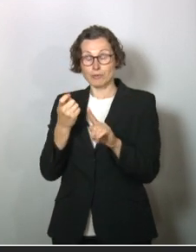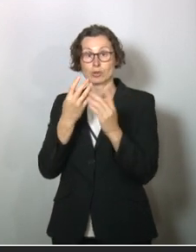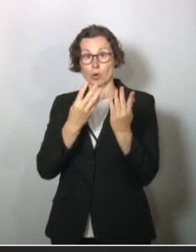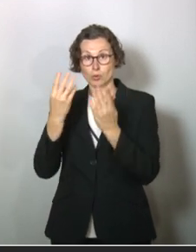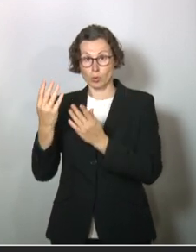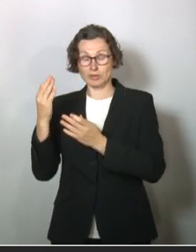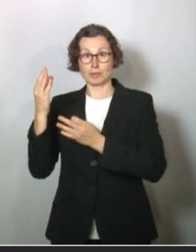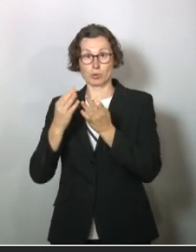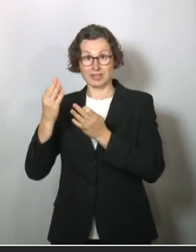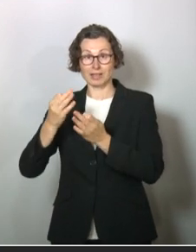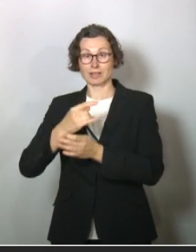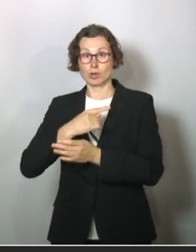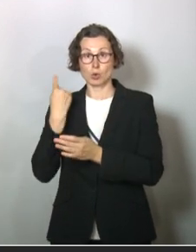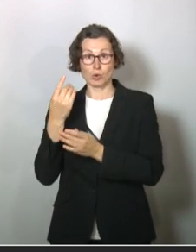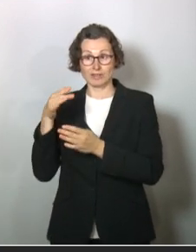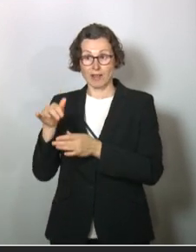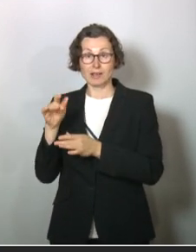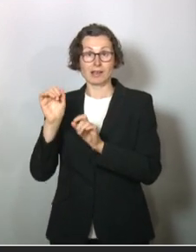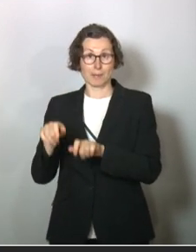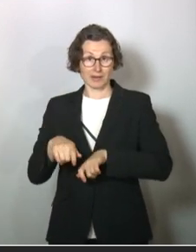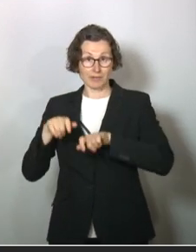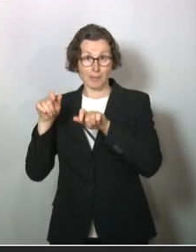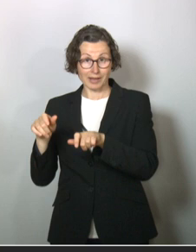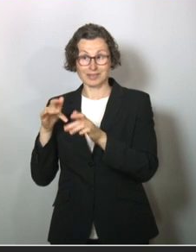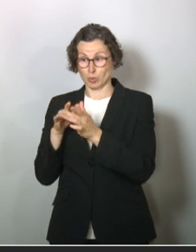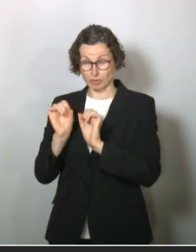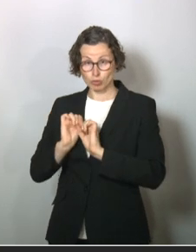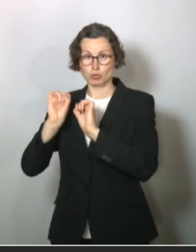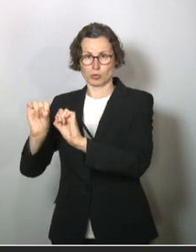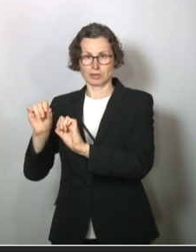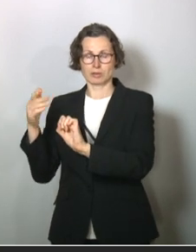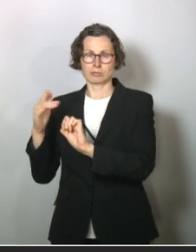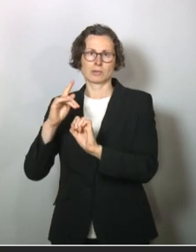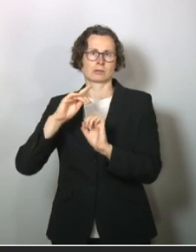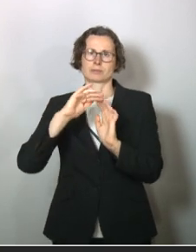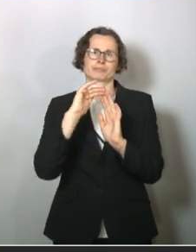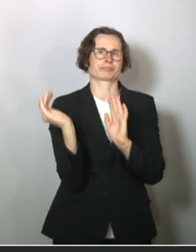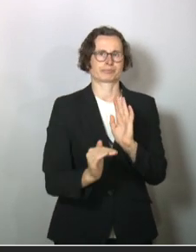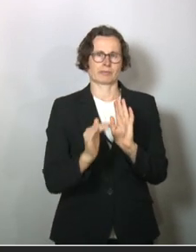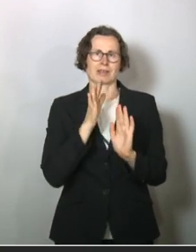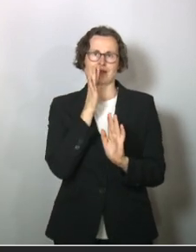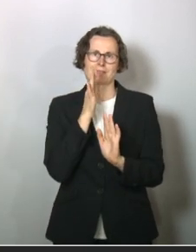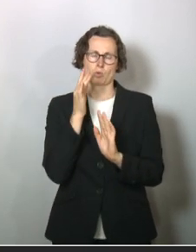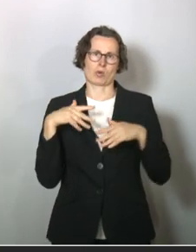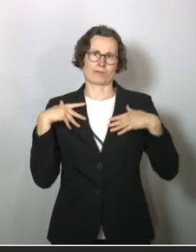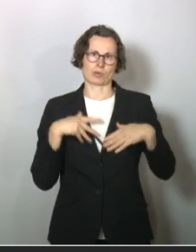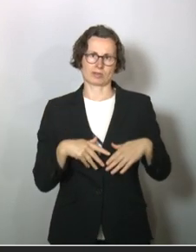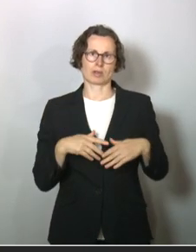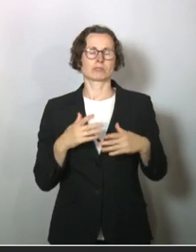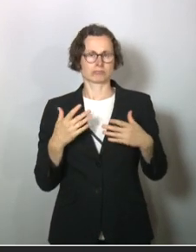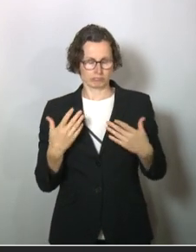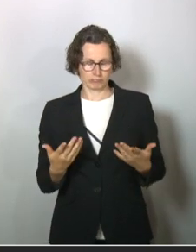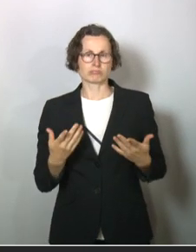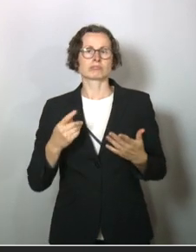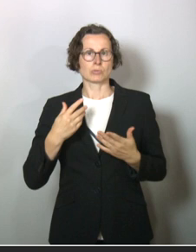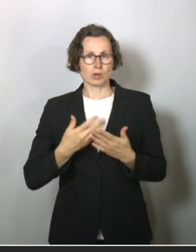kann man vermeiden, de facto durch Schutz der vulnerablen Gruppen, dann wären wir deutlich unter dem Risiko einer Influenza. Und dann bin ich relativ